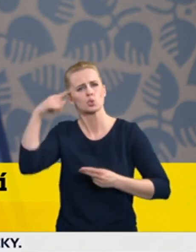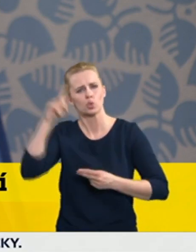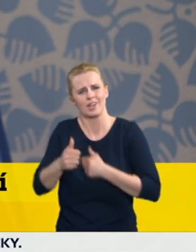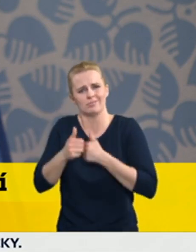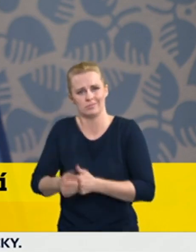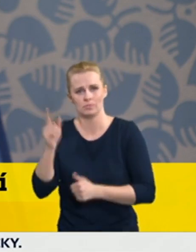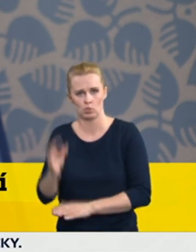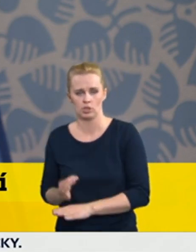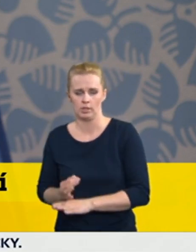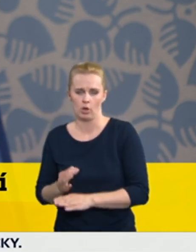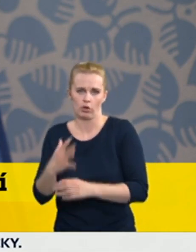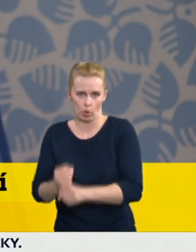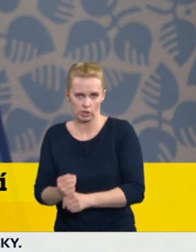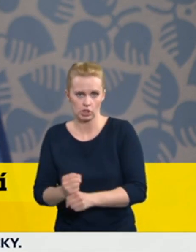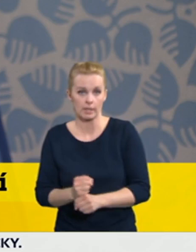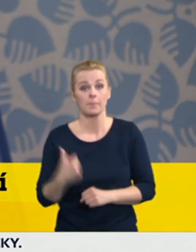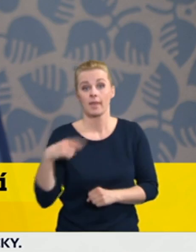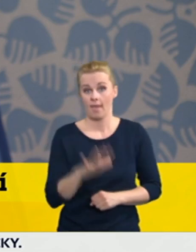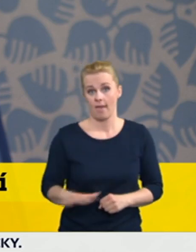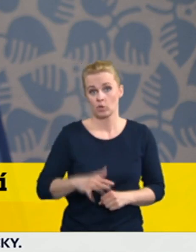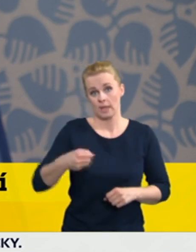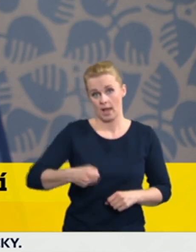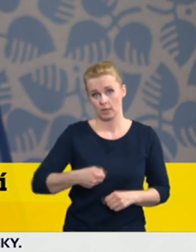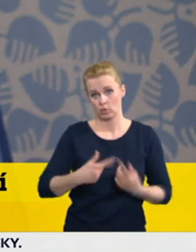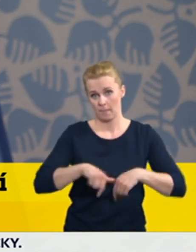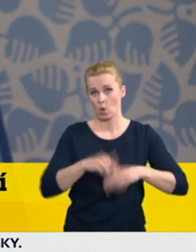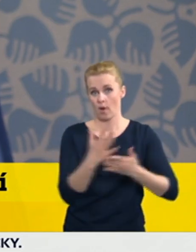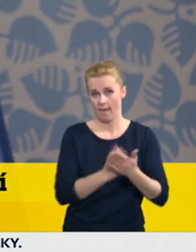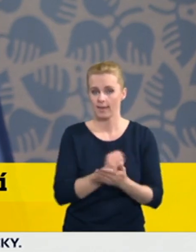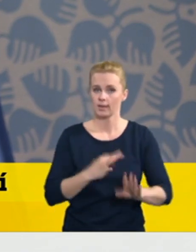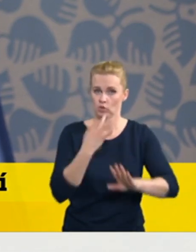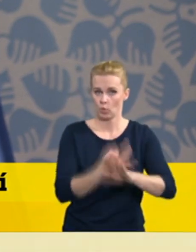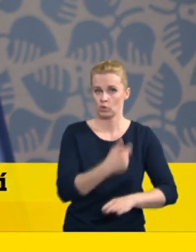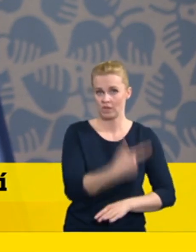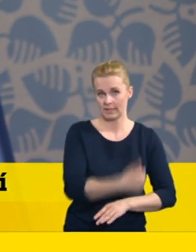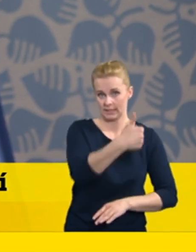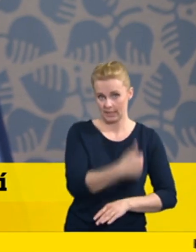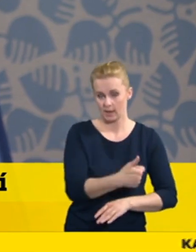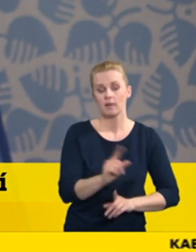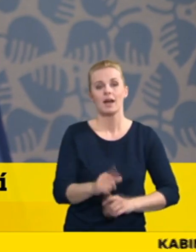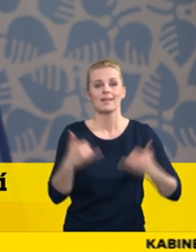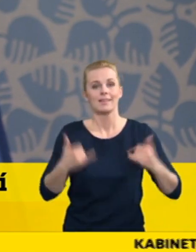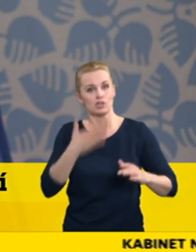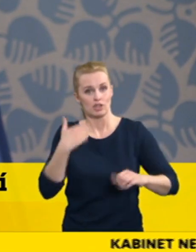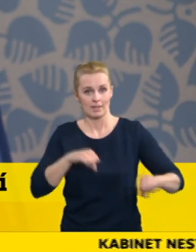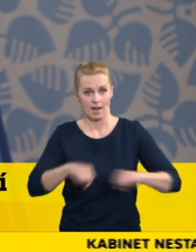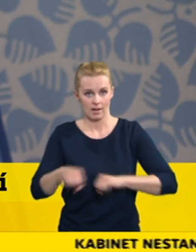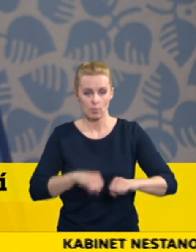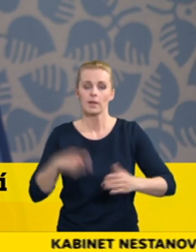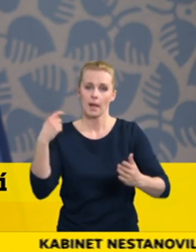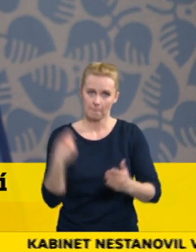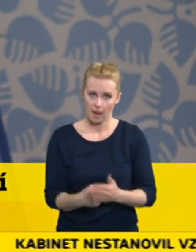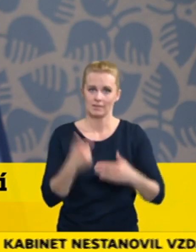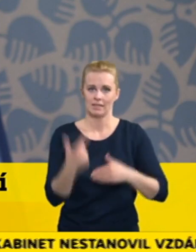21. Na druhou stranu v České republice v současné době opravdu platí doporučení na 28,